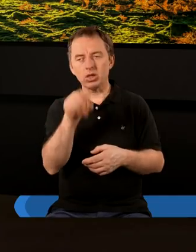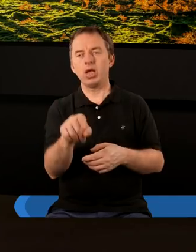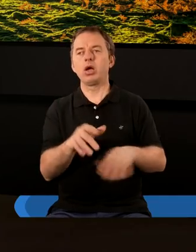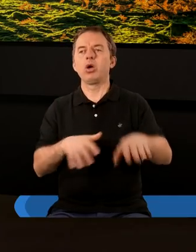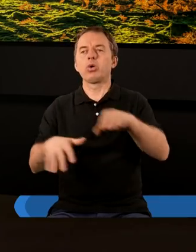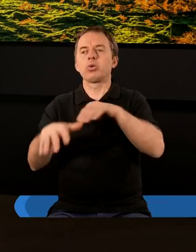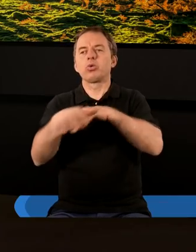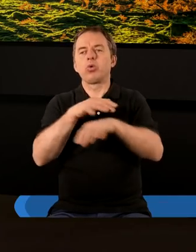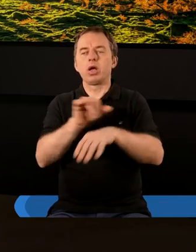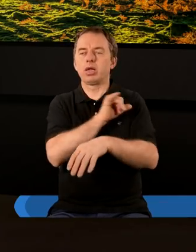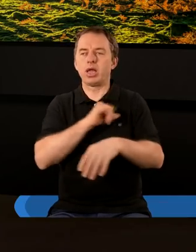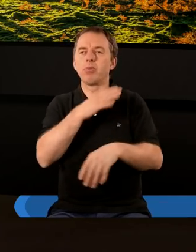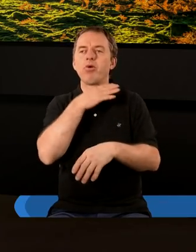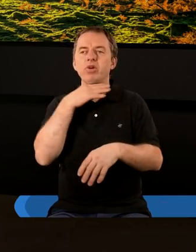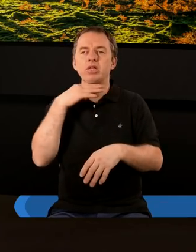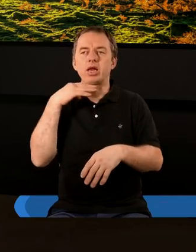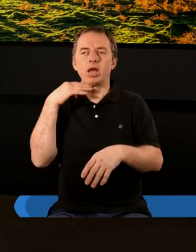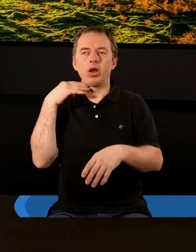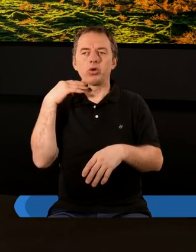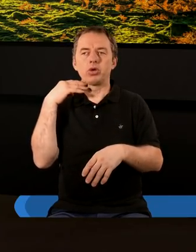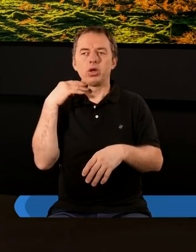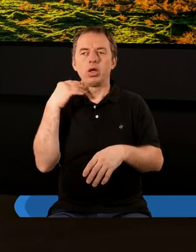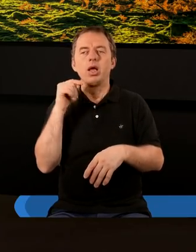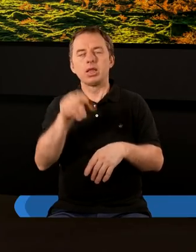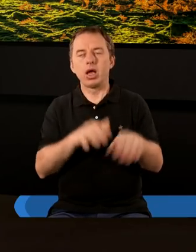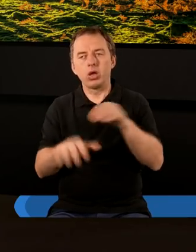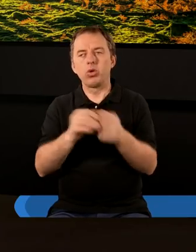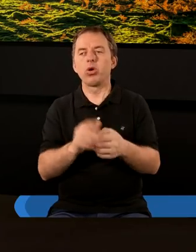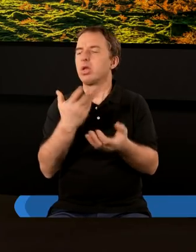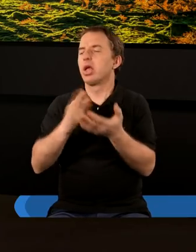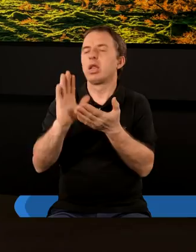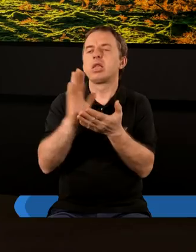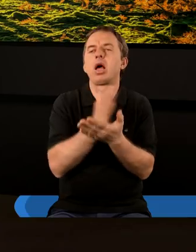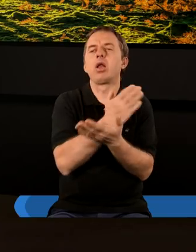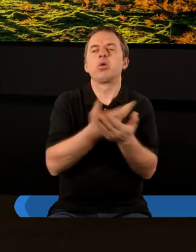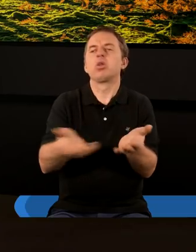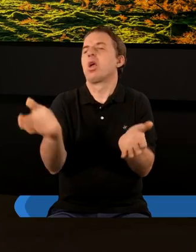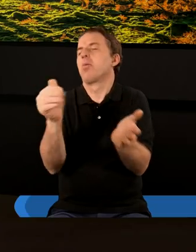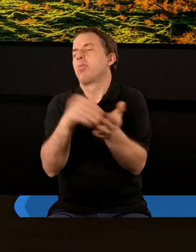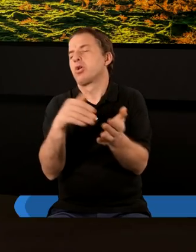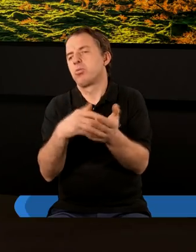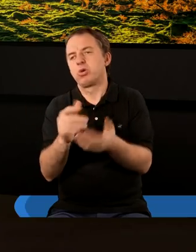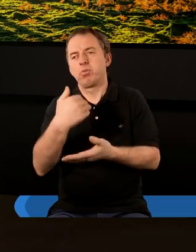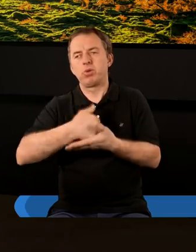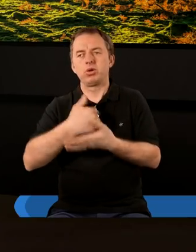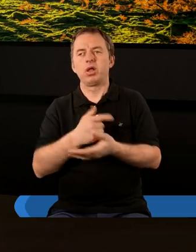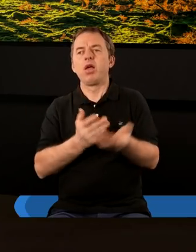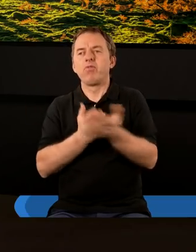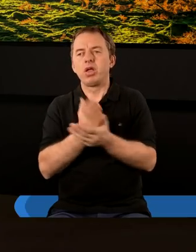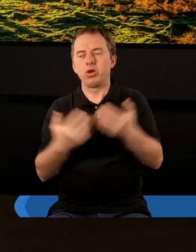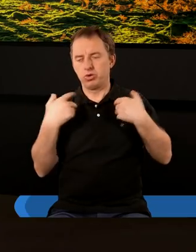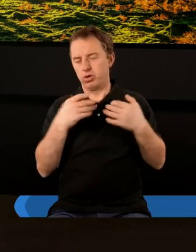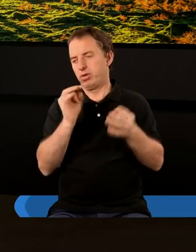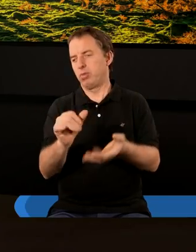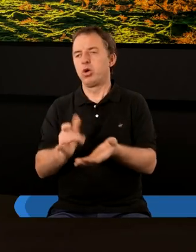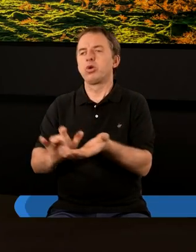ducha samowystarczalności z tego ducha pewnej niezależności nie potrzebujemy pomocy i wierzący